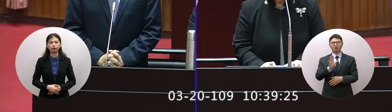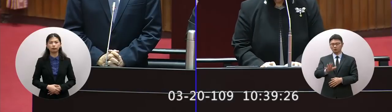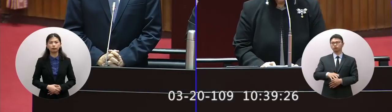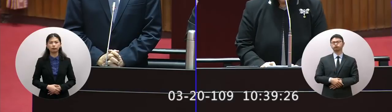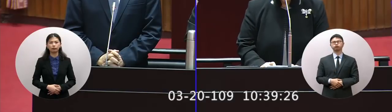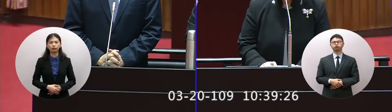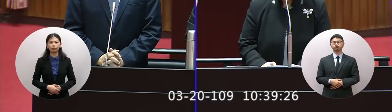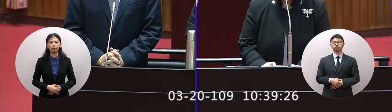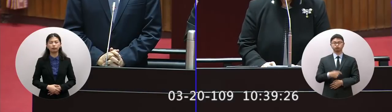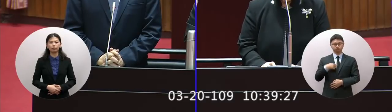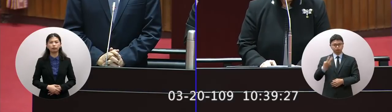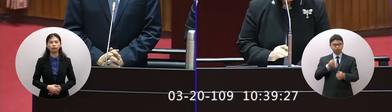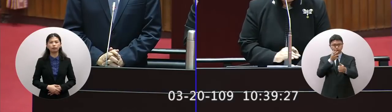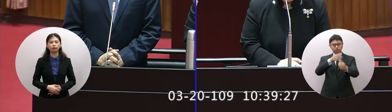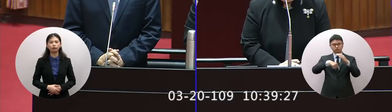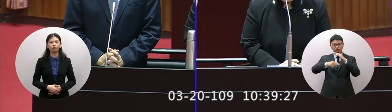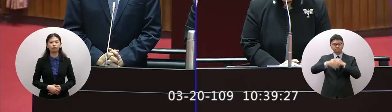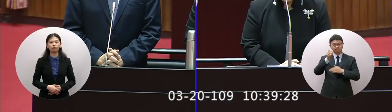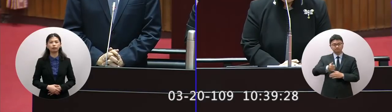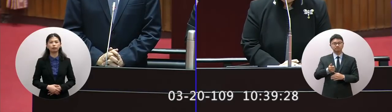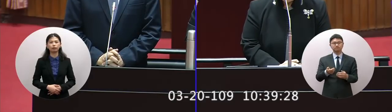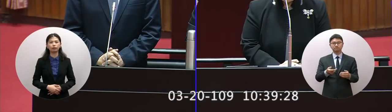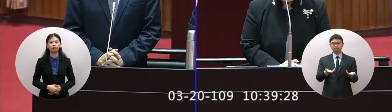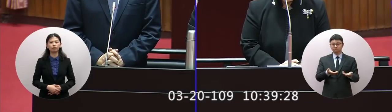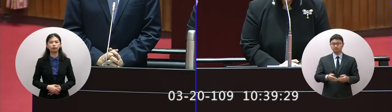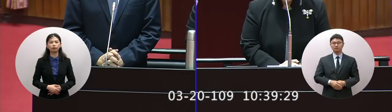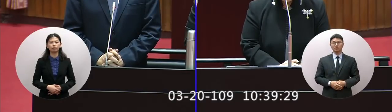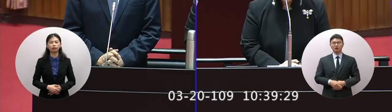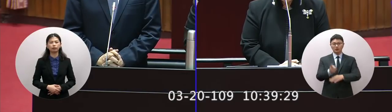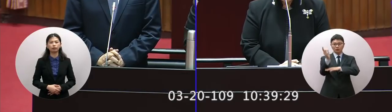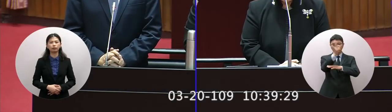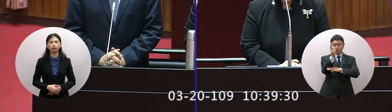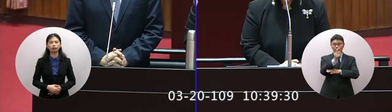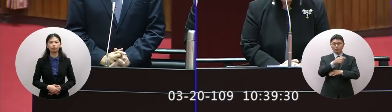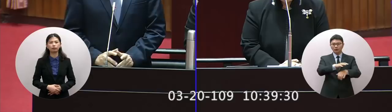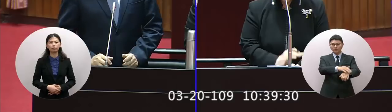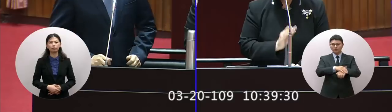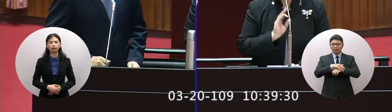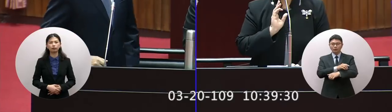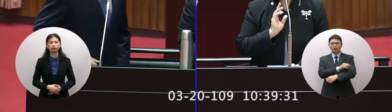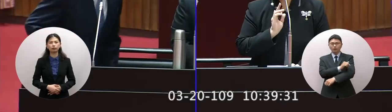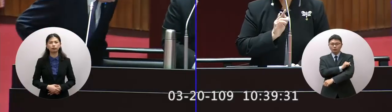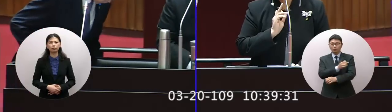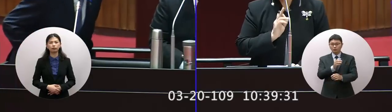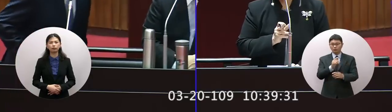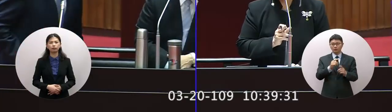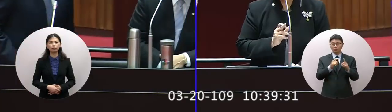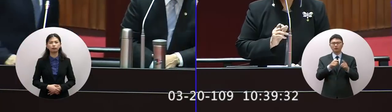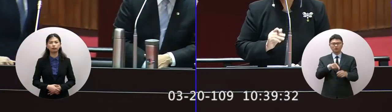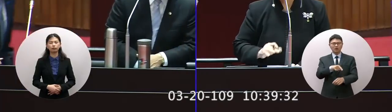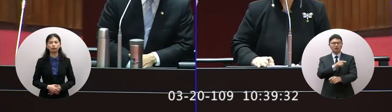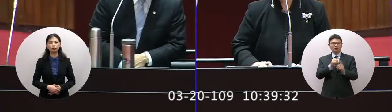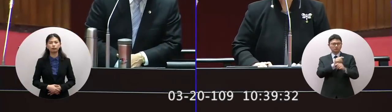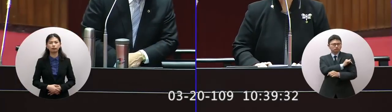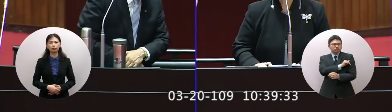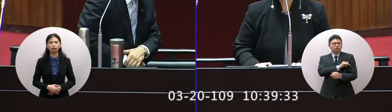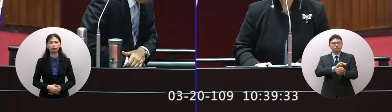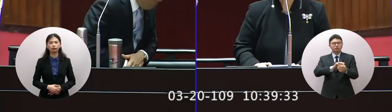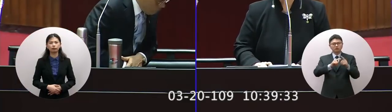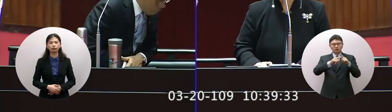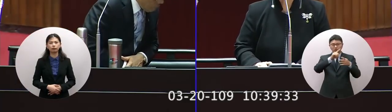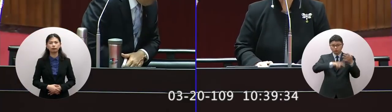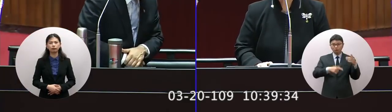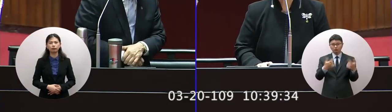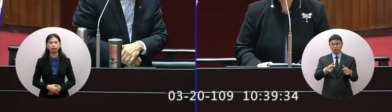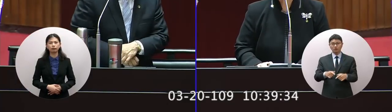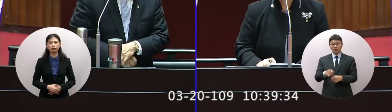我問一個問題消防救護員他不算是醫事人員消防